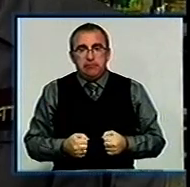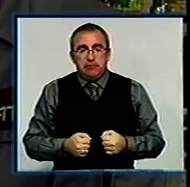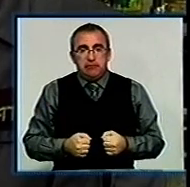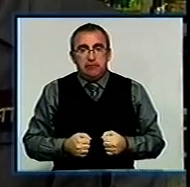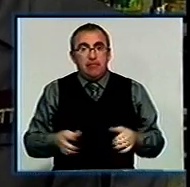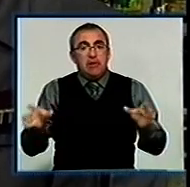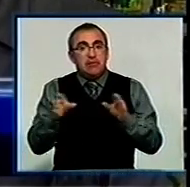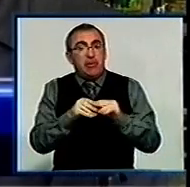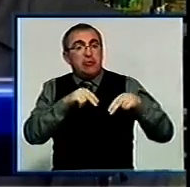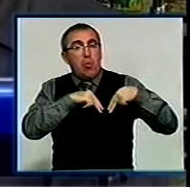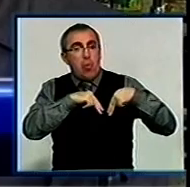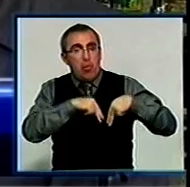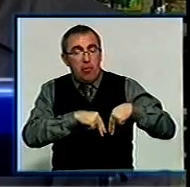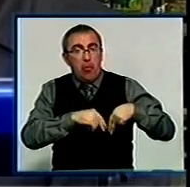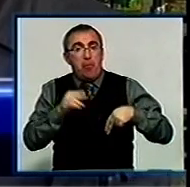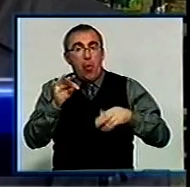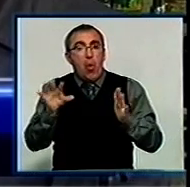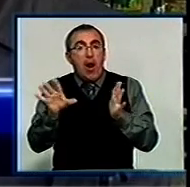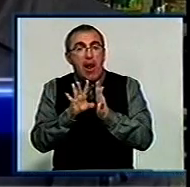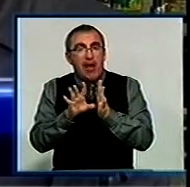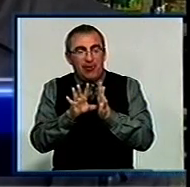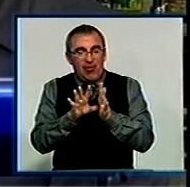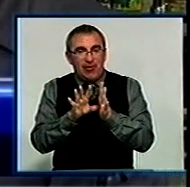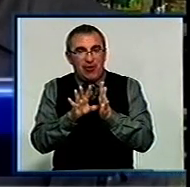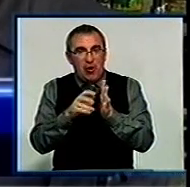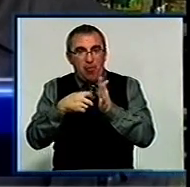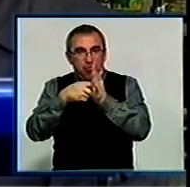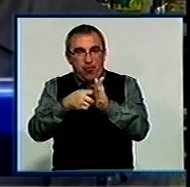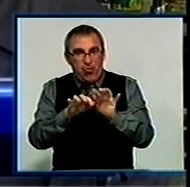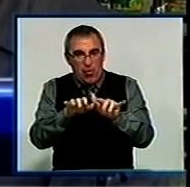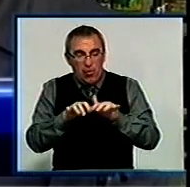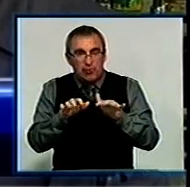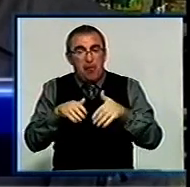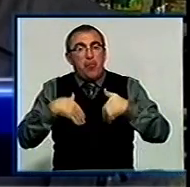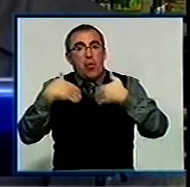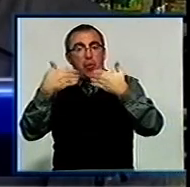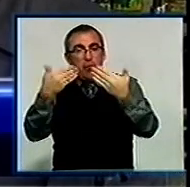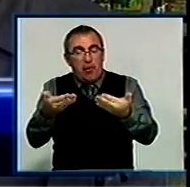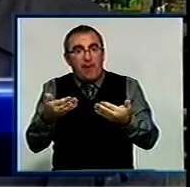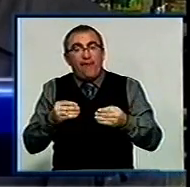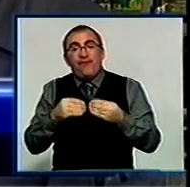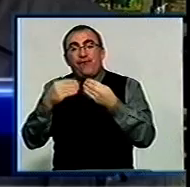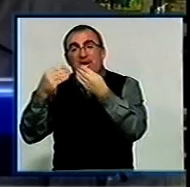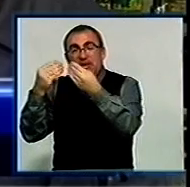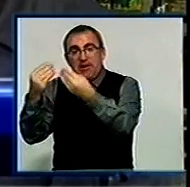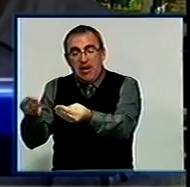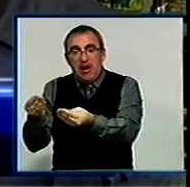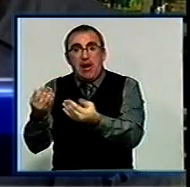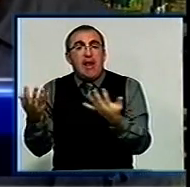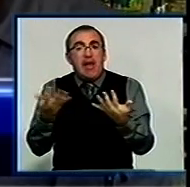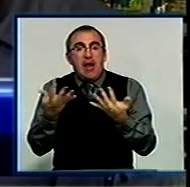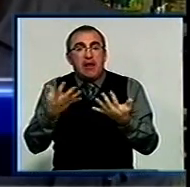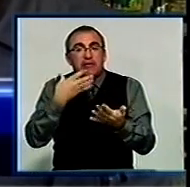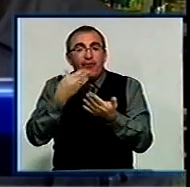Співробітникам по електронній пошті прийшло повідомлення з пропозицією віддати якийсь